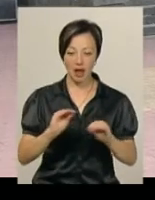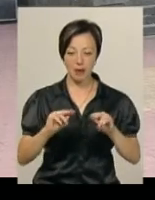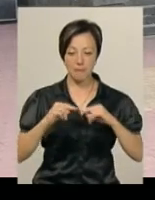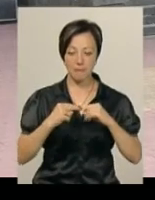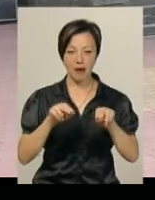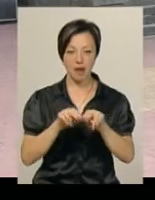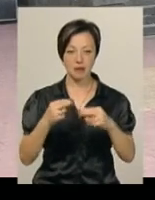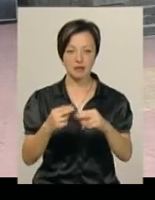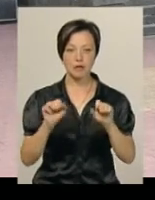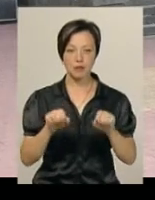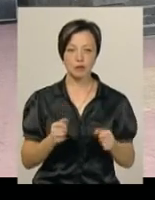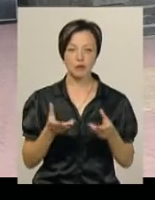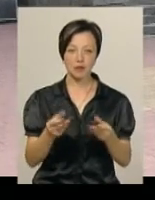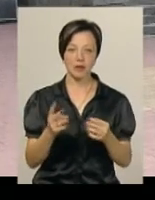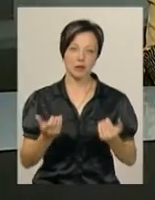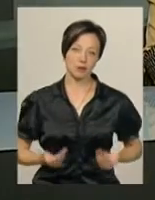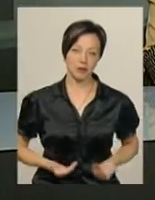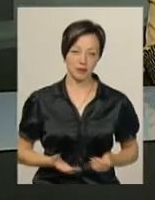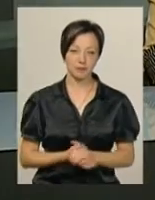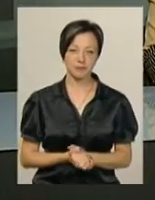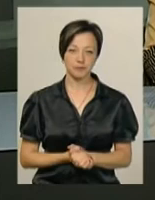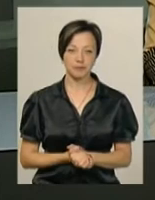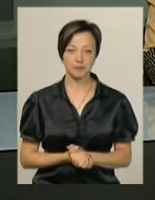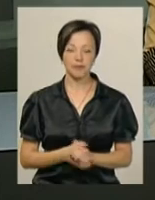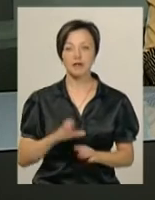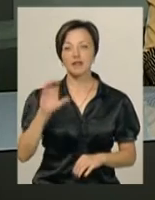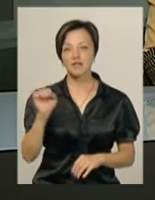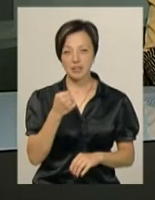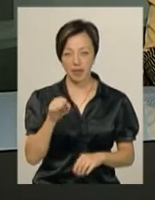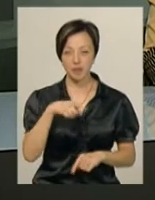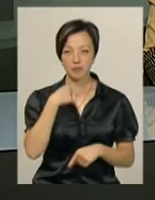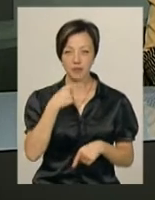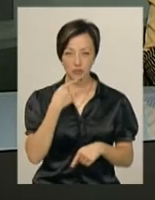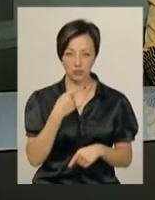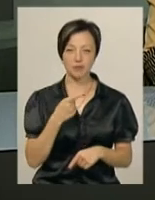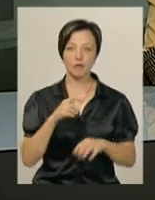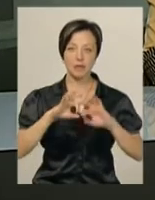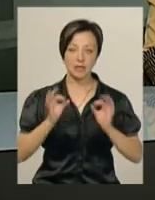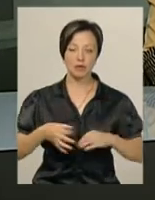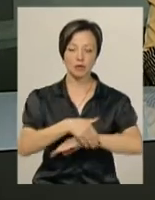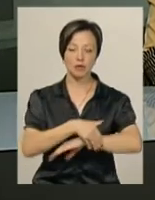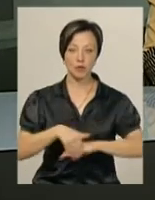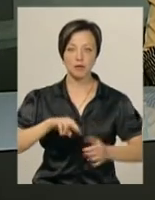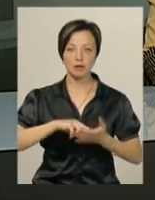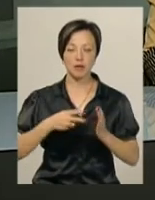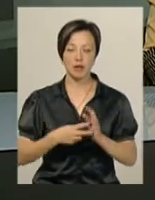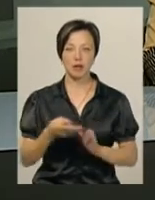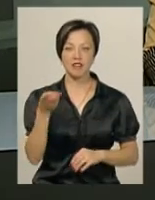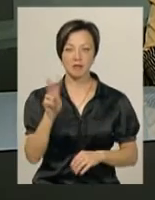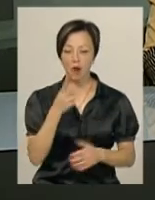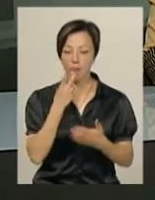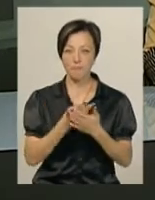вплинути на життя. У серпні, каже Ольга Брижань, у мистецькому дворику заплановано два